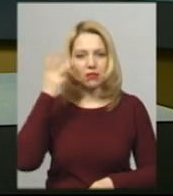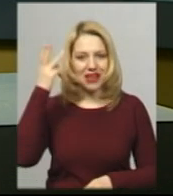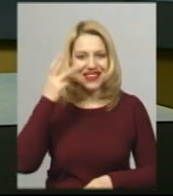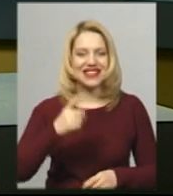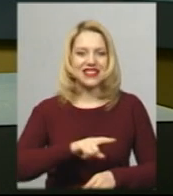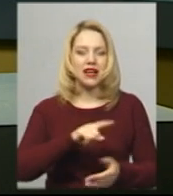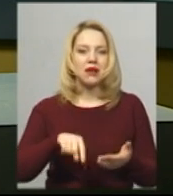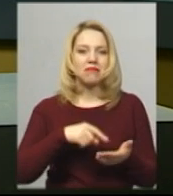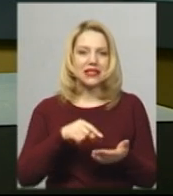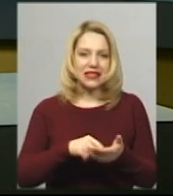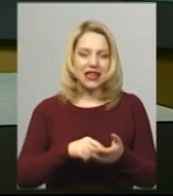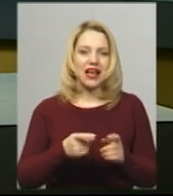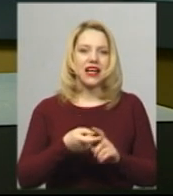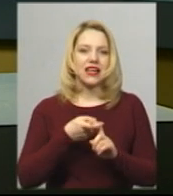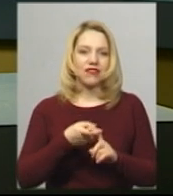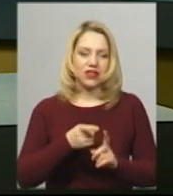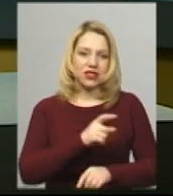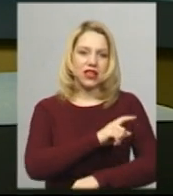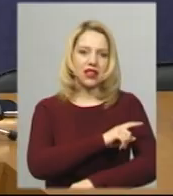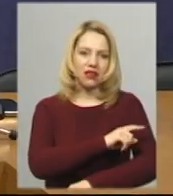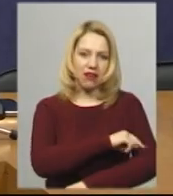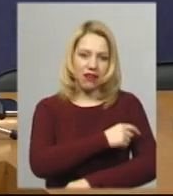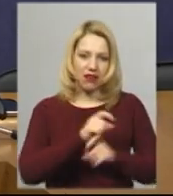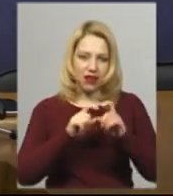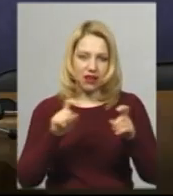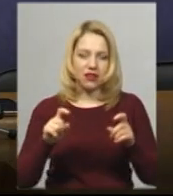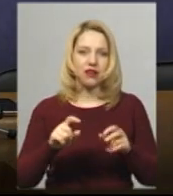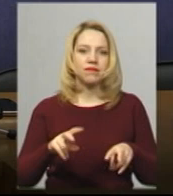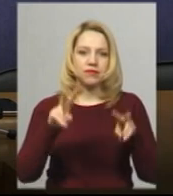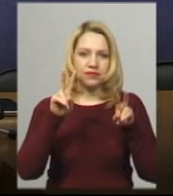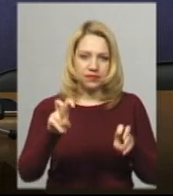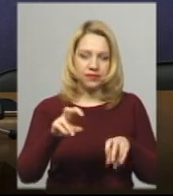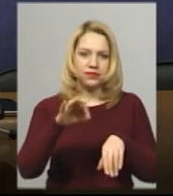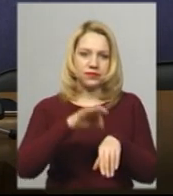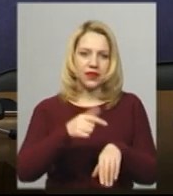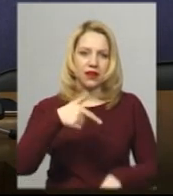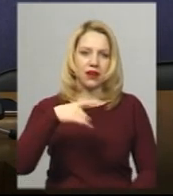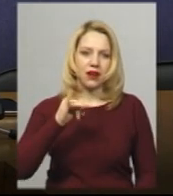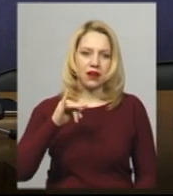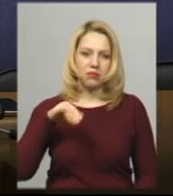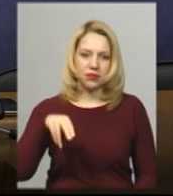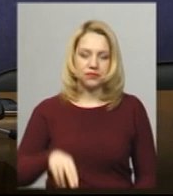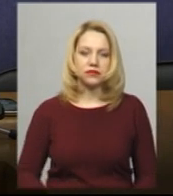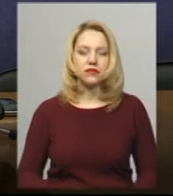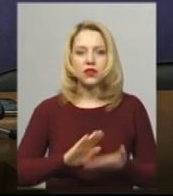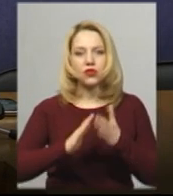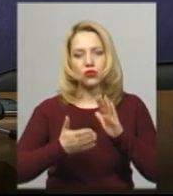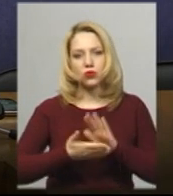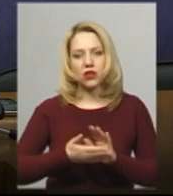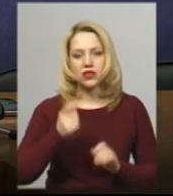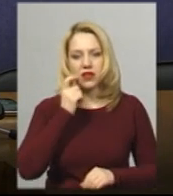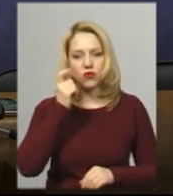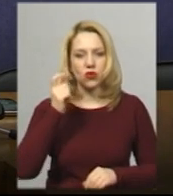інфекційної лікарні діагностували грип. Ситуація, яка складається в Україні, а кількість випадків збільшується,